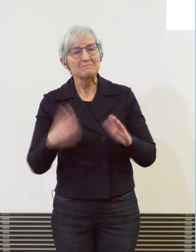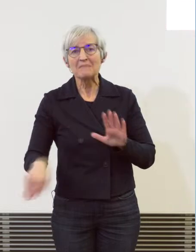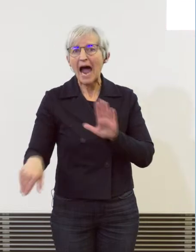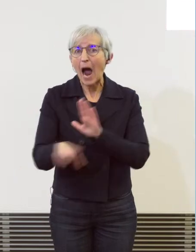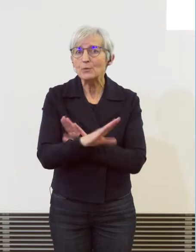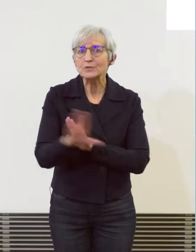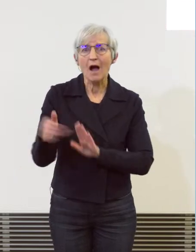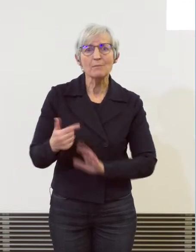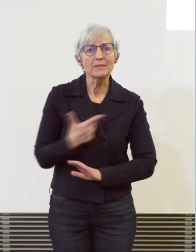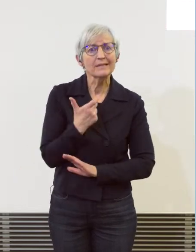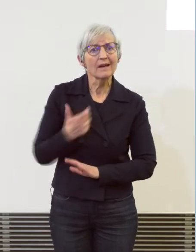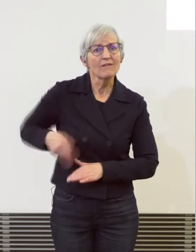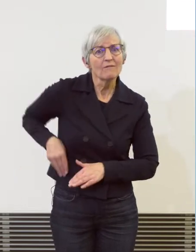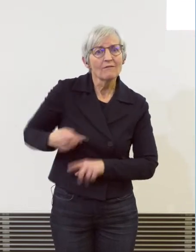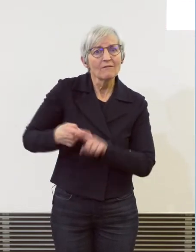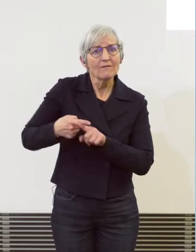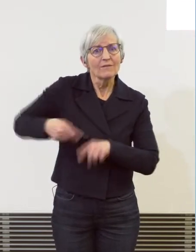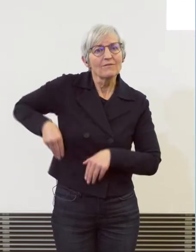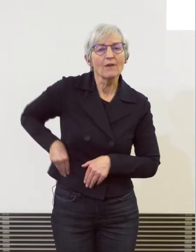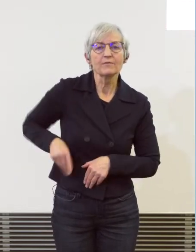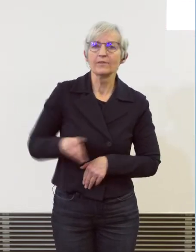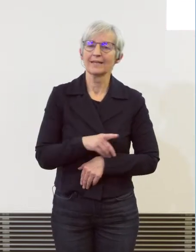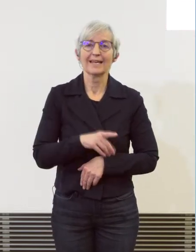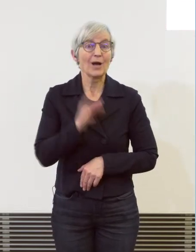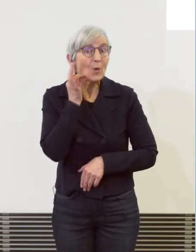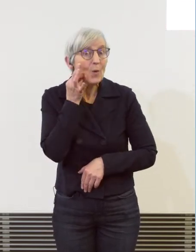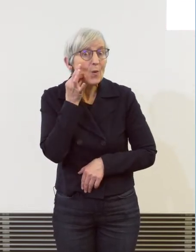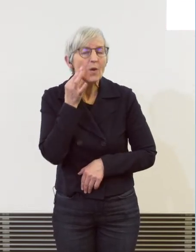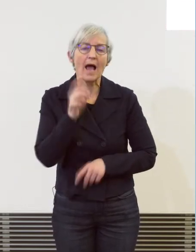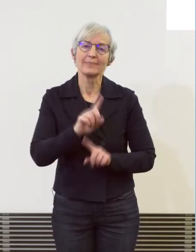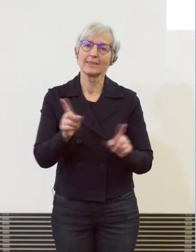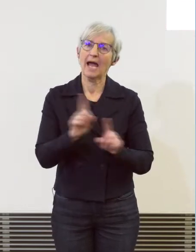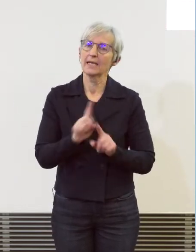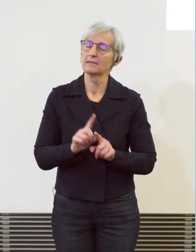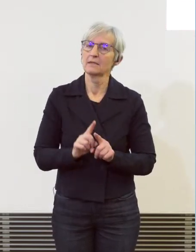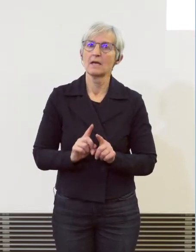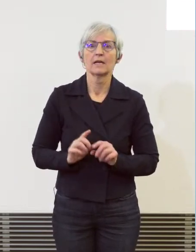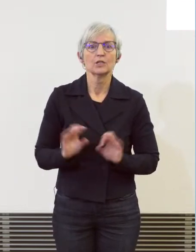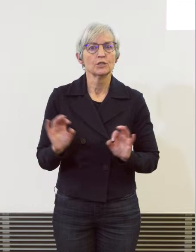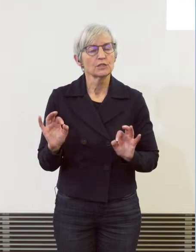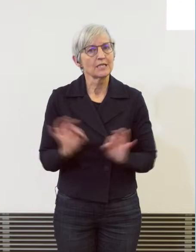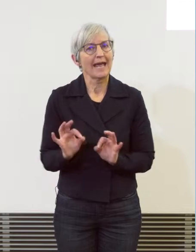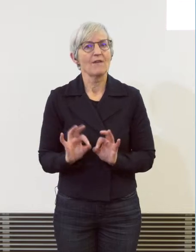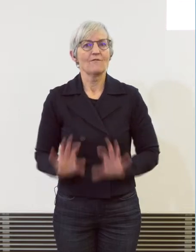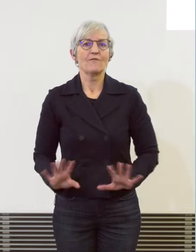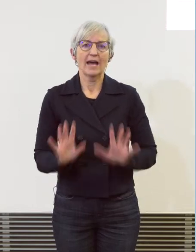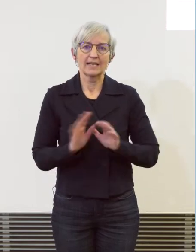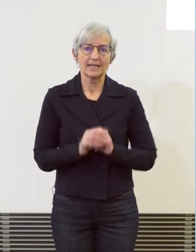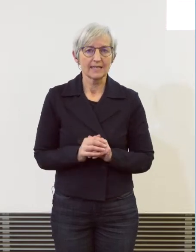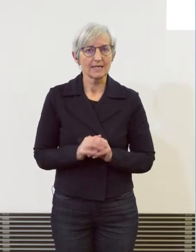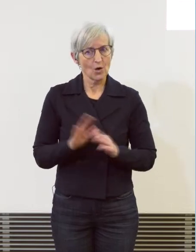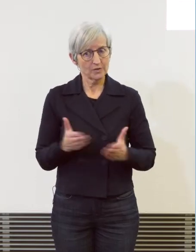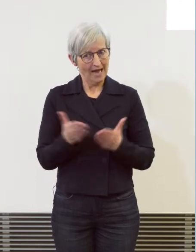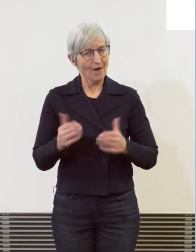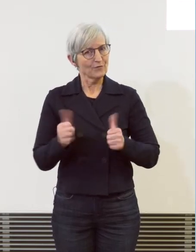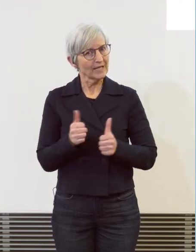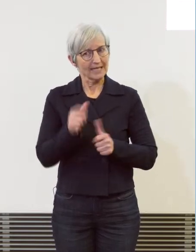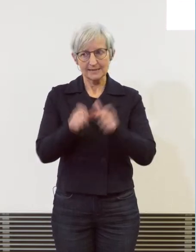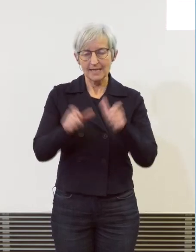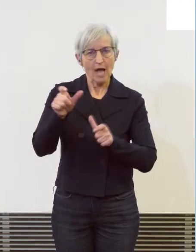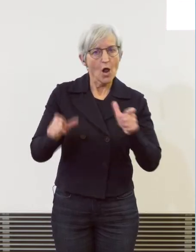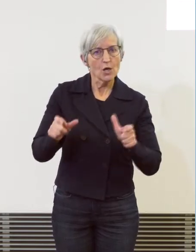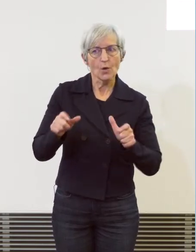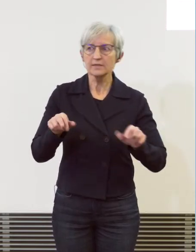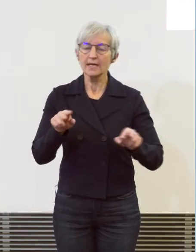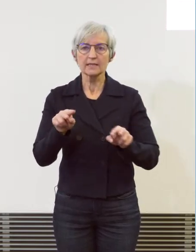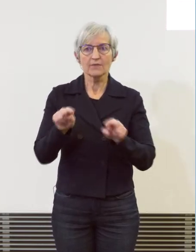cool, sondern einfach nur brandgefährlich und auch Zivilcourage ist sicher ein wichtiger Aspekt, wenn man als Beobachter